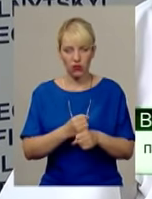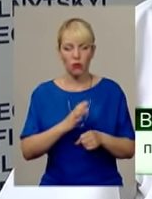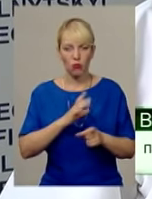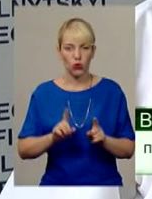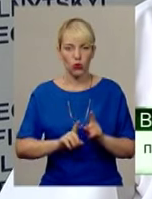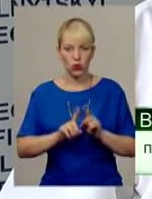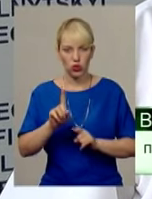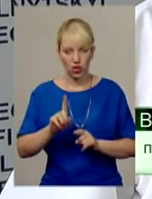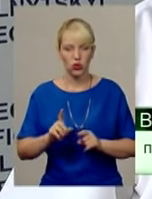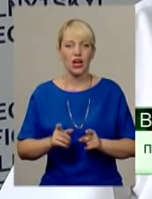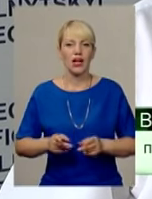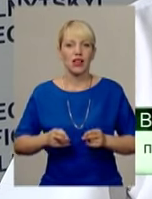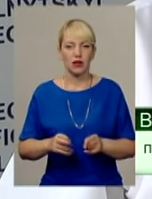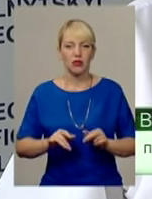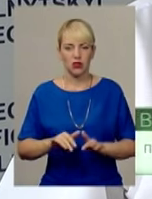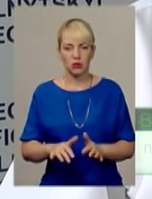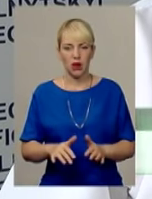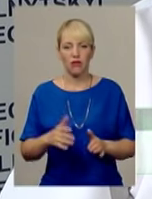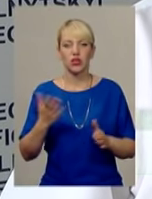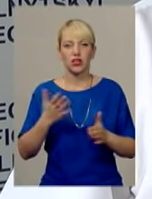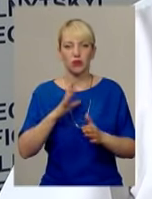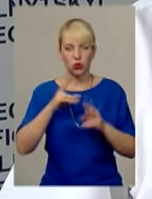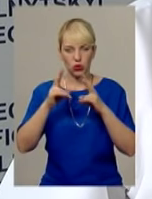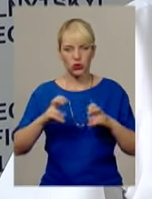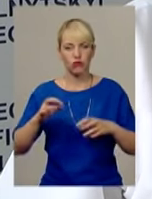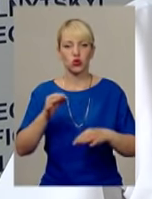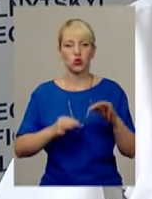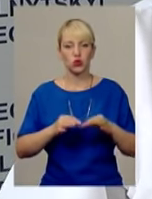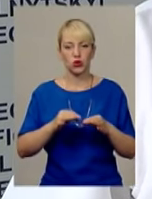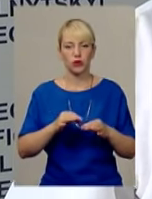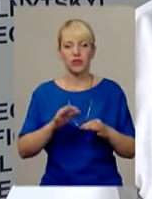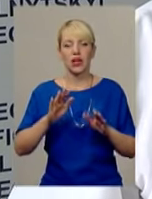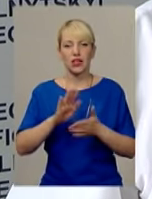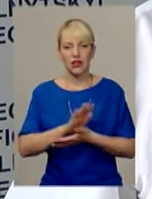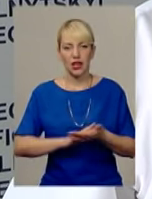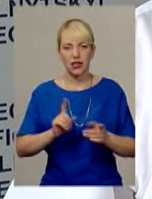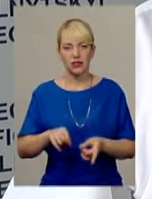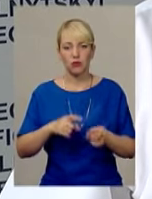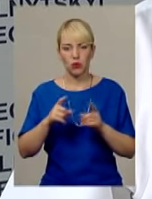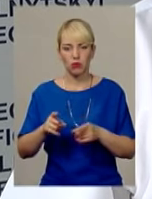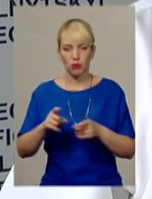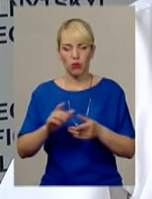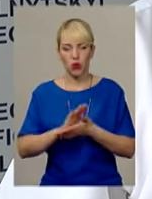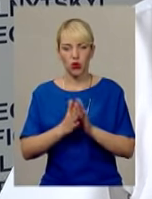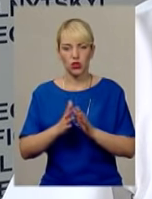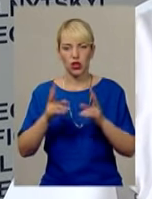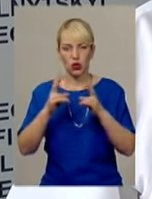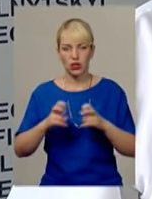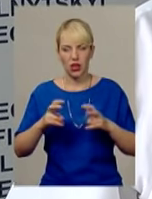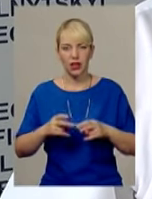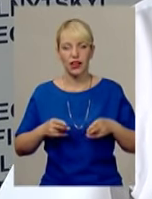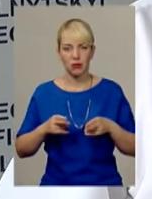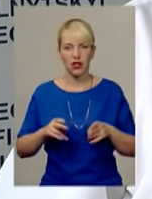яка розслідувалася, була спрямована до суду. Далі, згідно перехідних положень, кримінальну справу вже розглядалося кримінальне